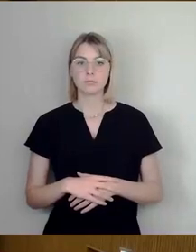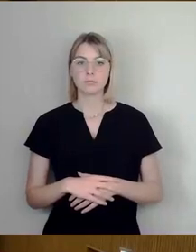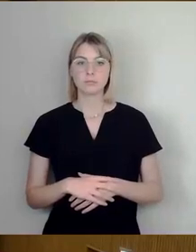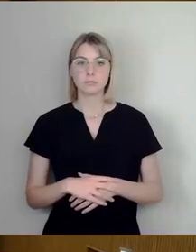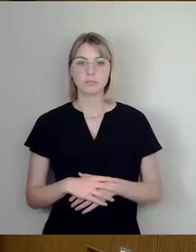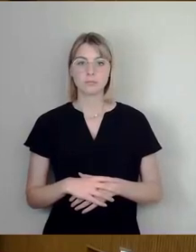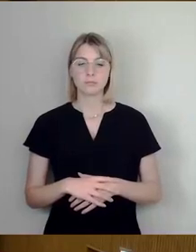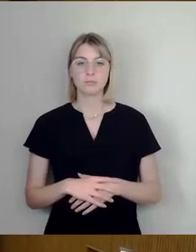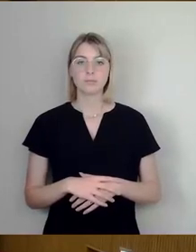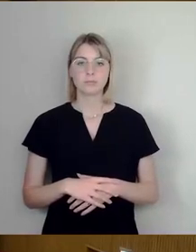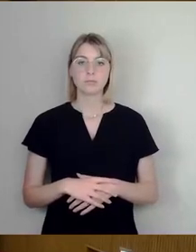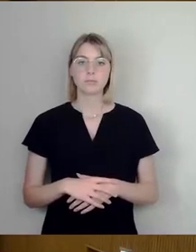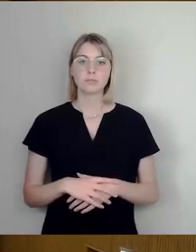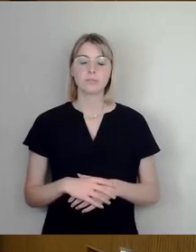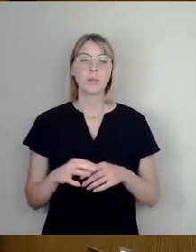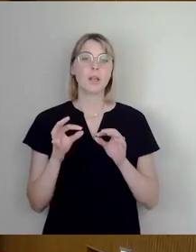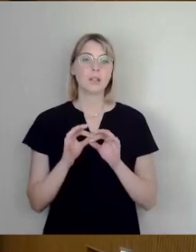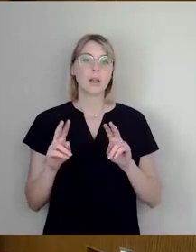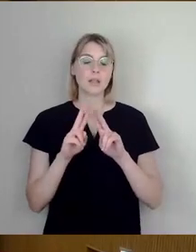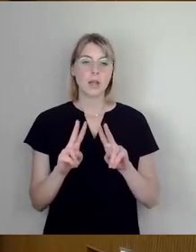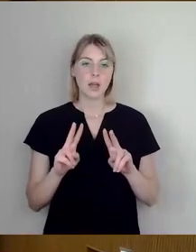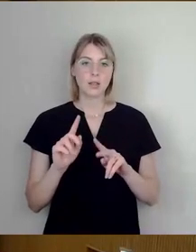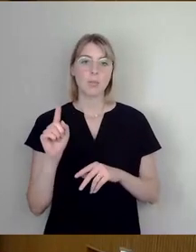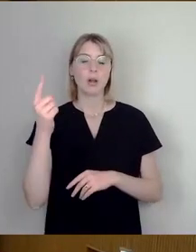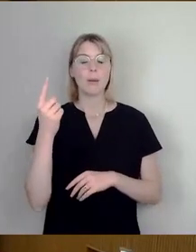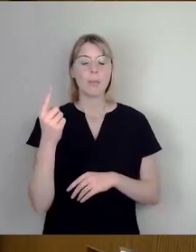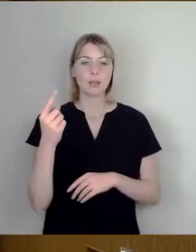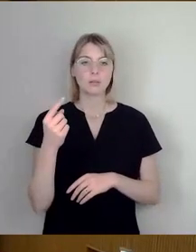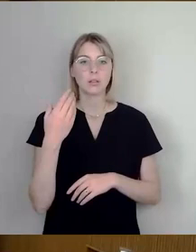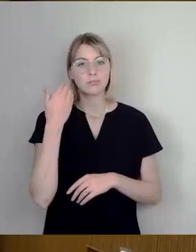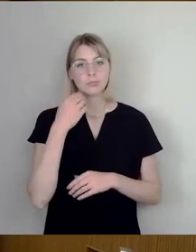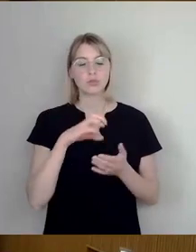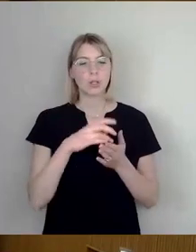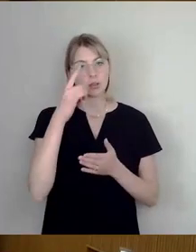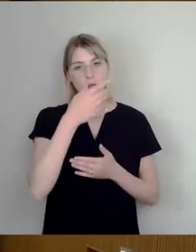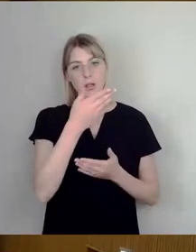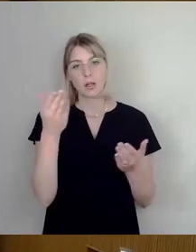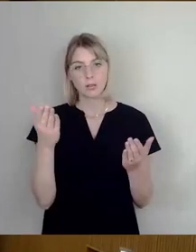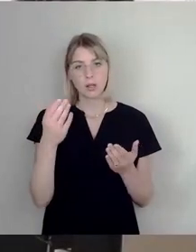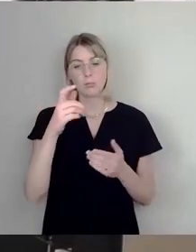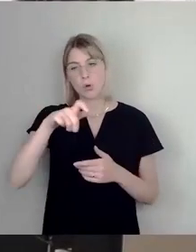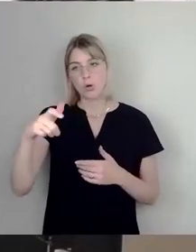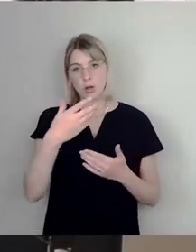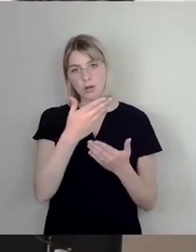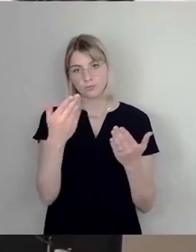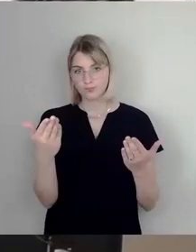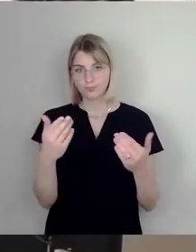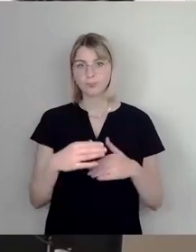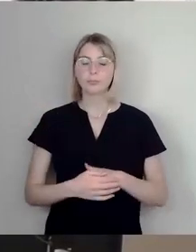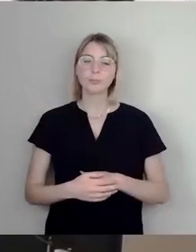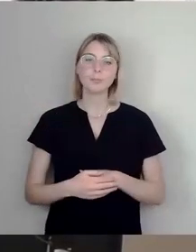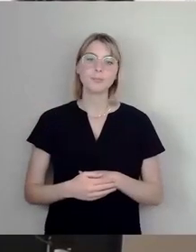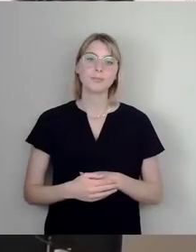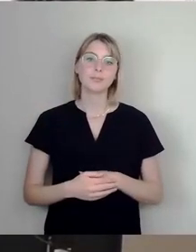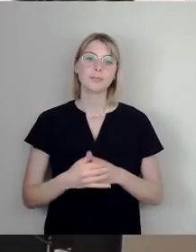Sehr geehrter Herr Bürgermeister, sehr geehrte Damen und Herren Stadträte, sehr geehrte Bürger! Ja, jetzt nur noch kurz vor